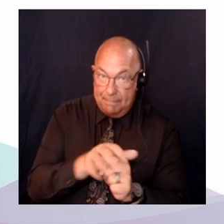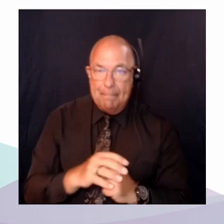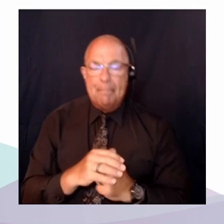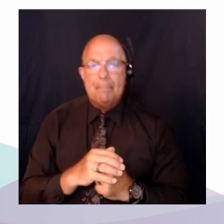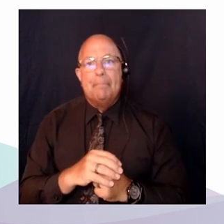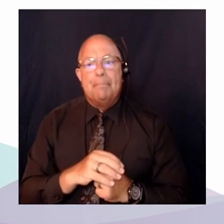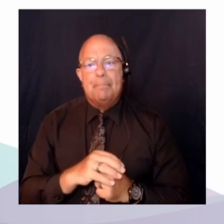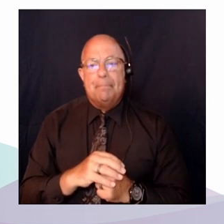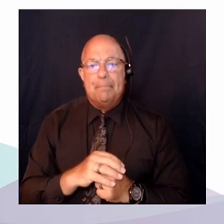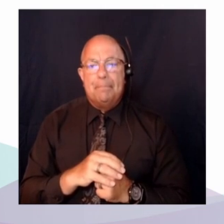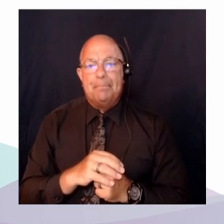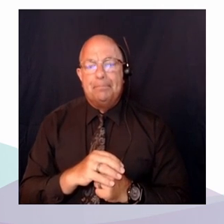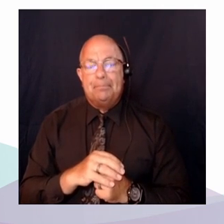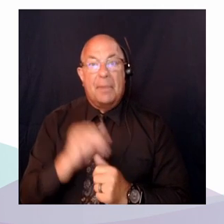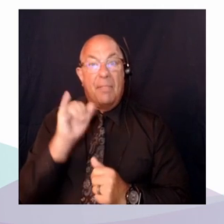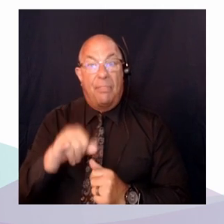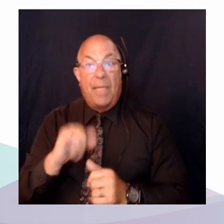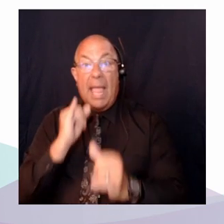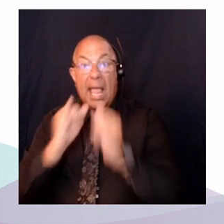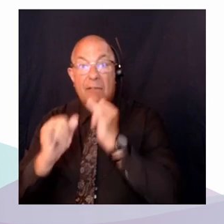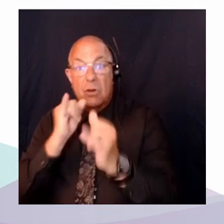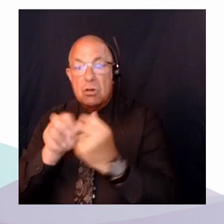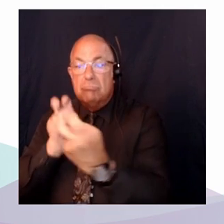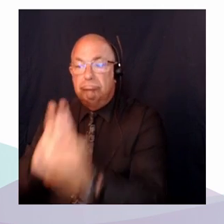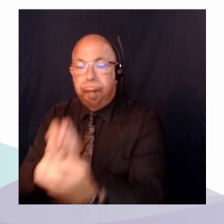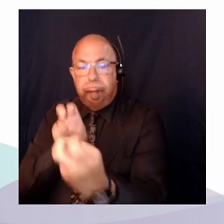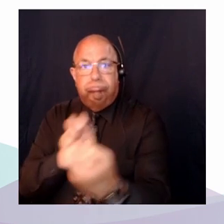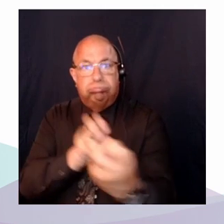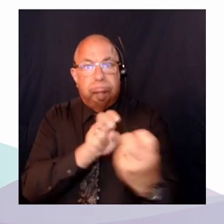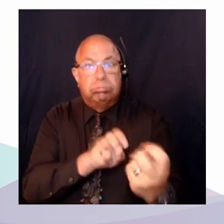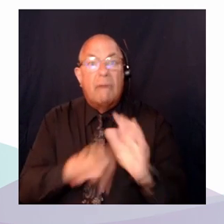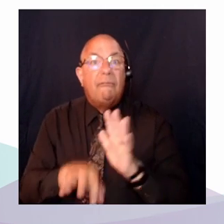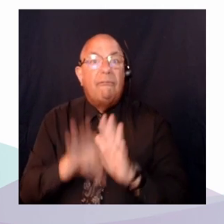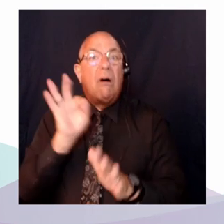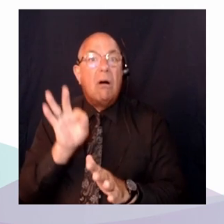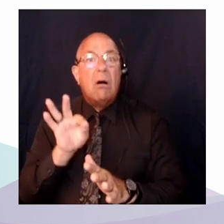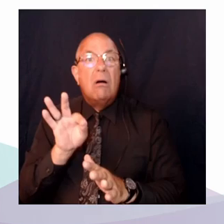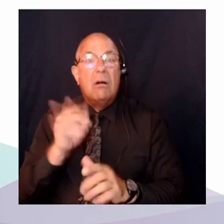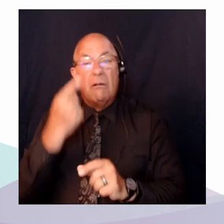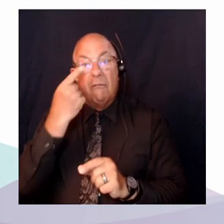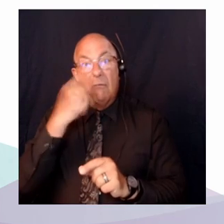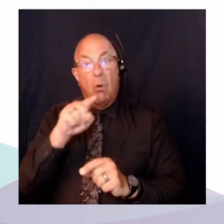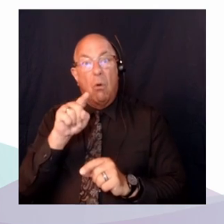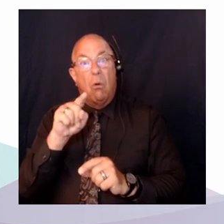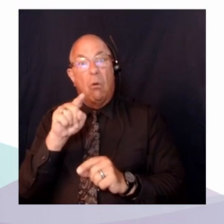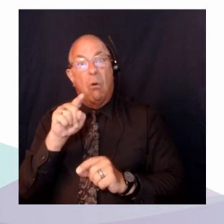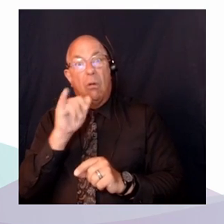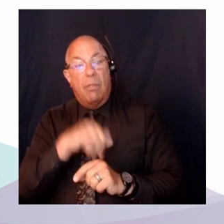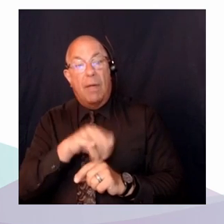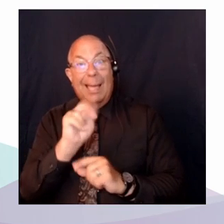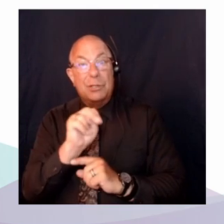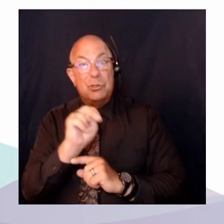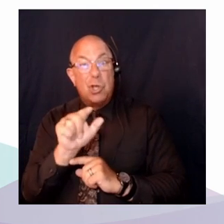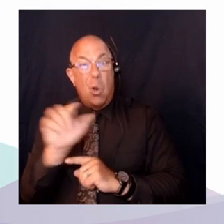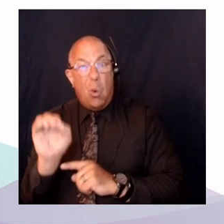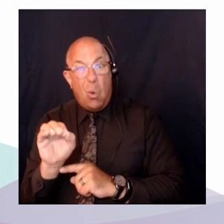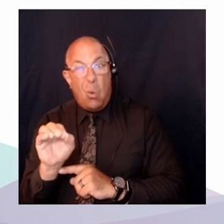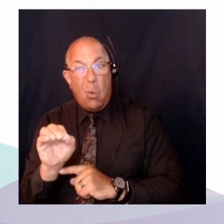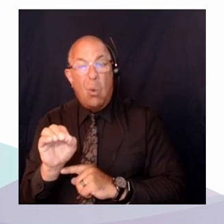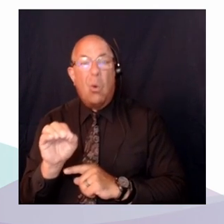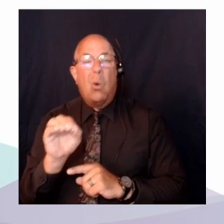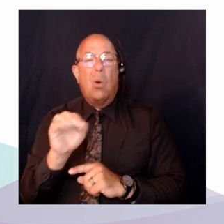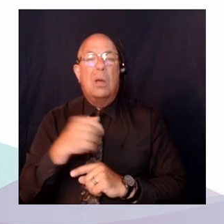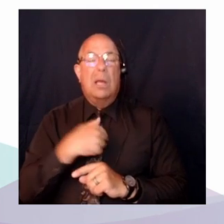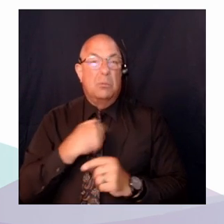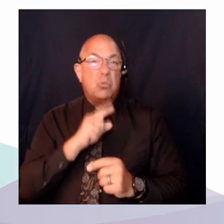entrevues, en fait, ce qui est ressorti, c'est que pour les organisations non-gouvernementales, et je parle bien sûr des organisations non-gouvernementales